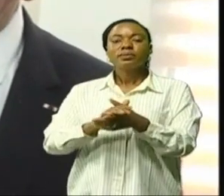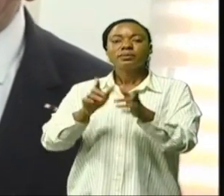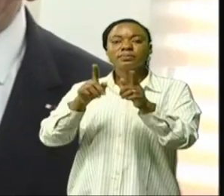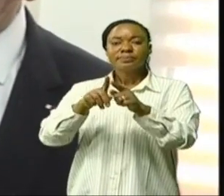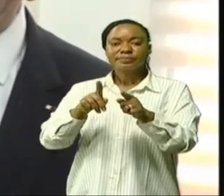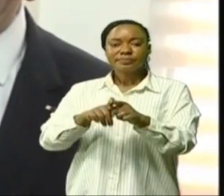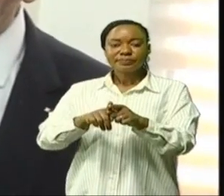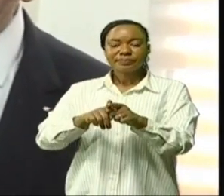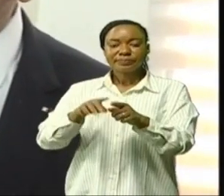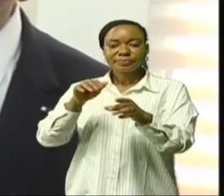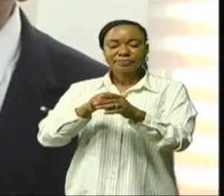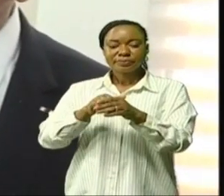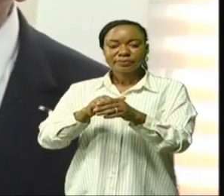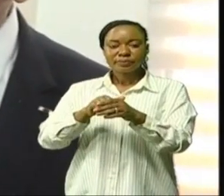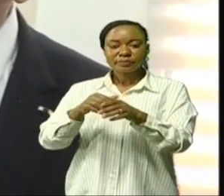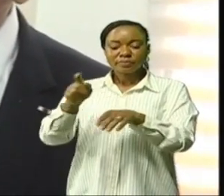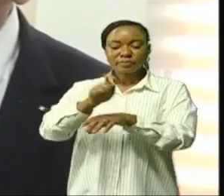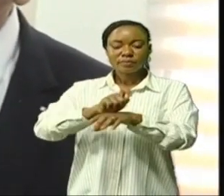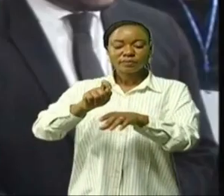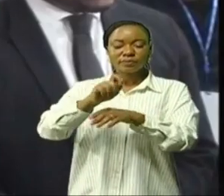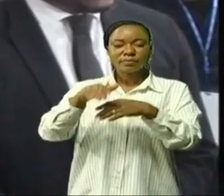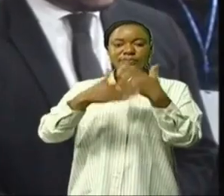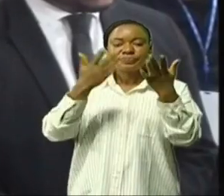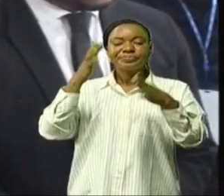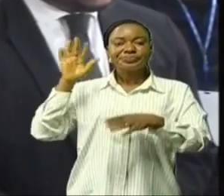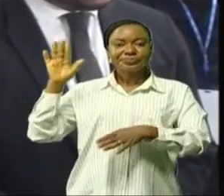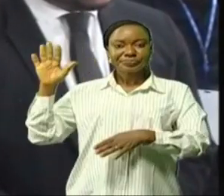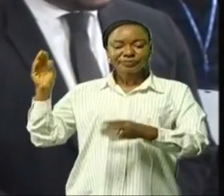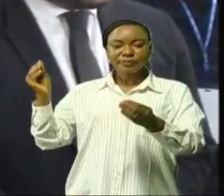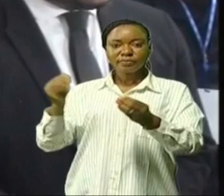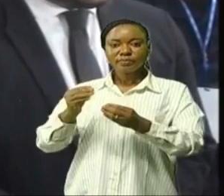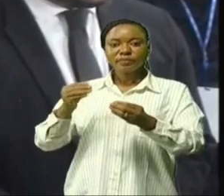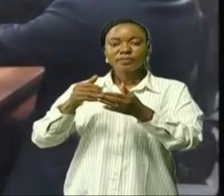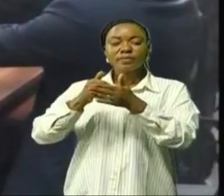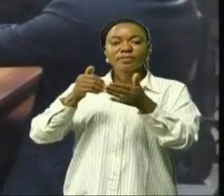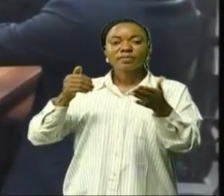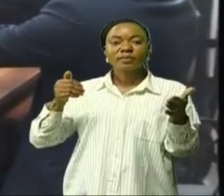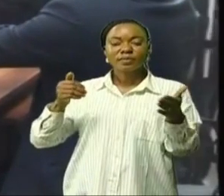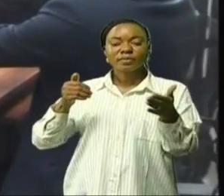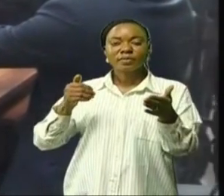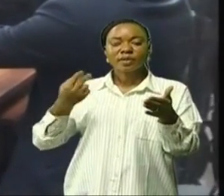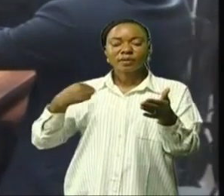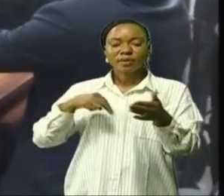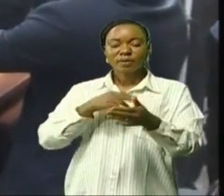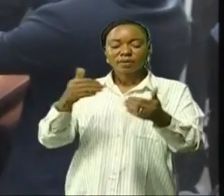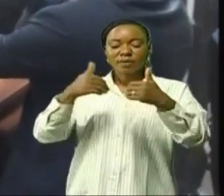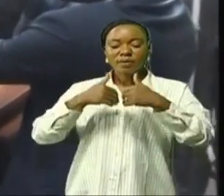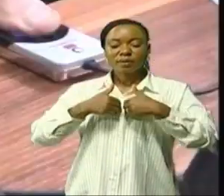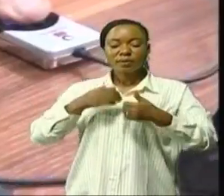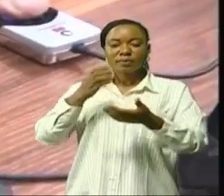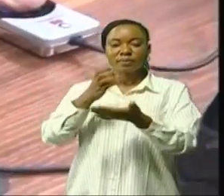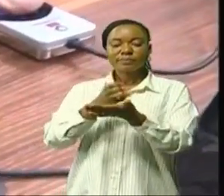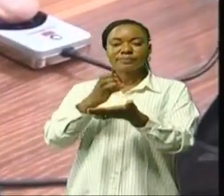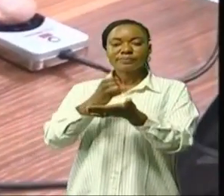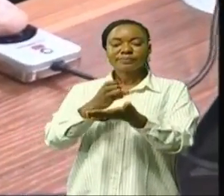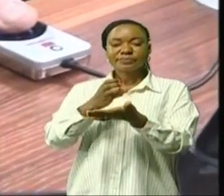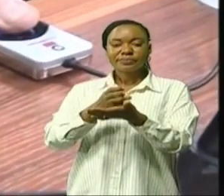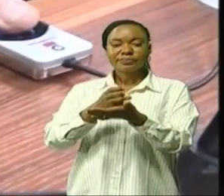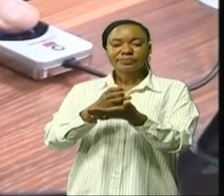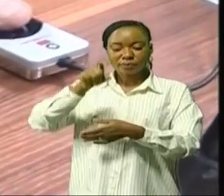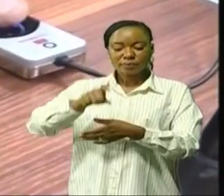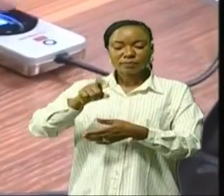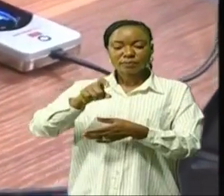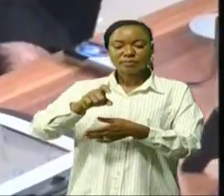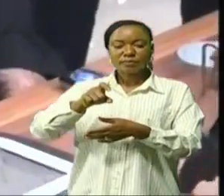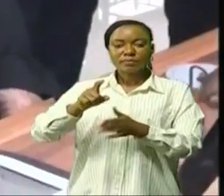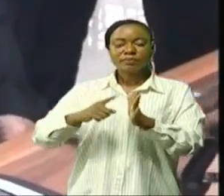territoire de la ville de Kinshasa car avant que nous puissions avoir cette carte nous étions obligés de nous